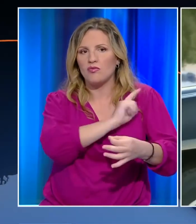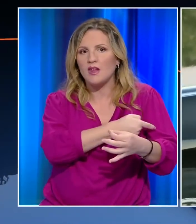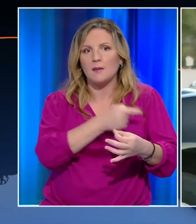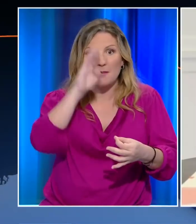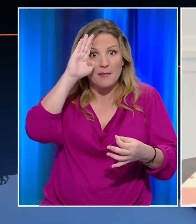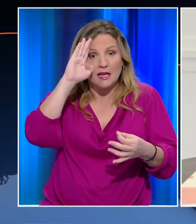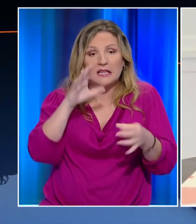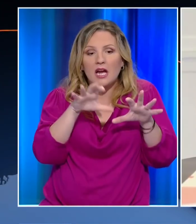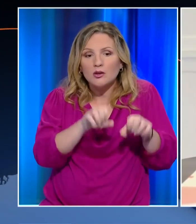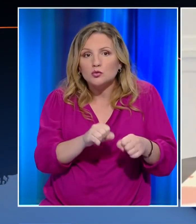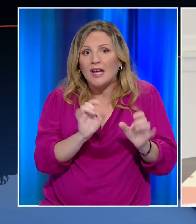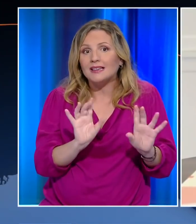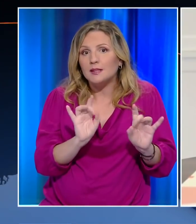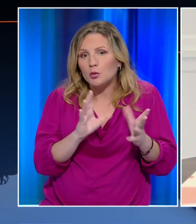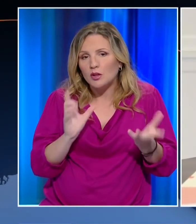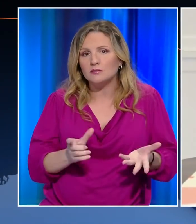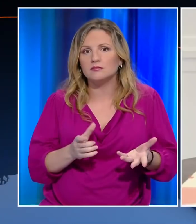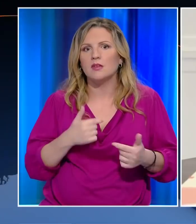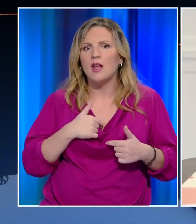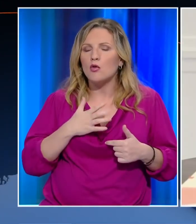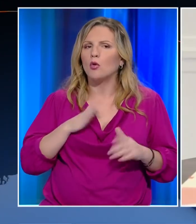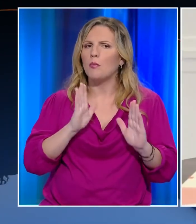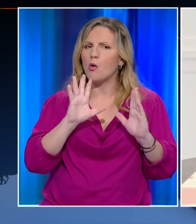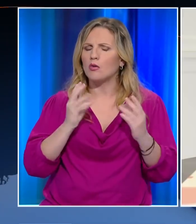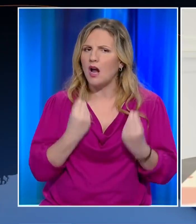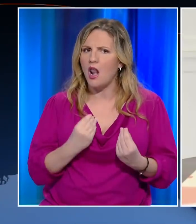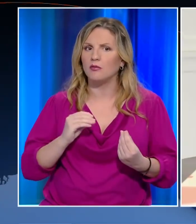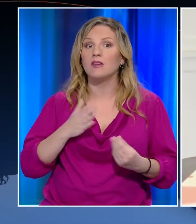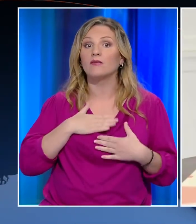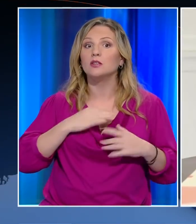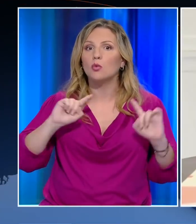του πλανήτη. Υπότιτλοι AUTHORWAVE